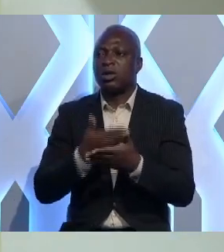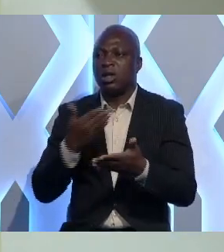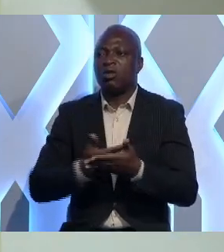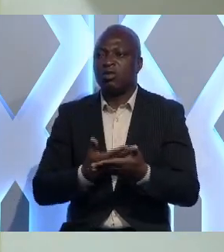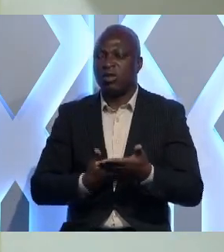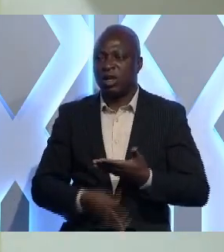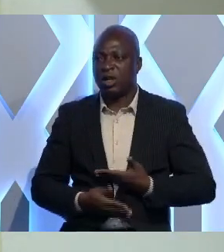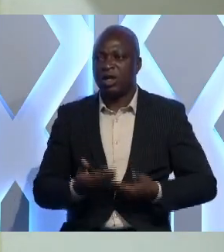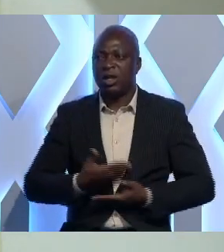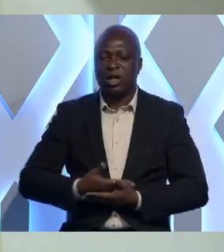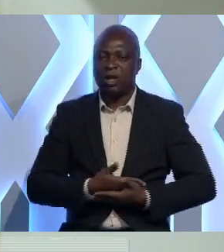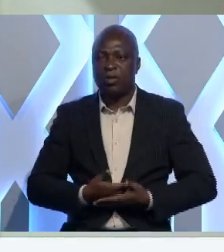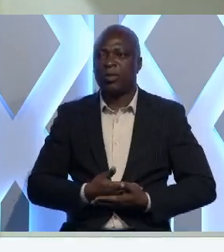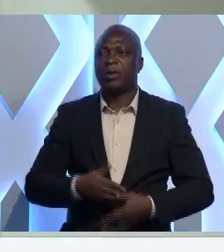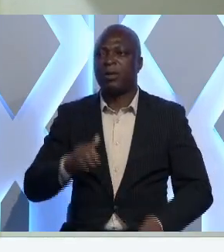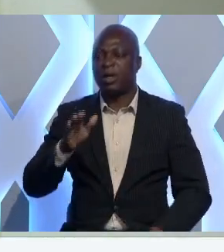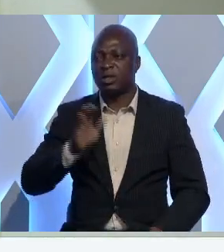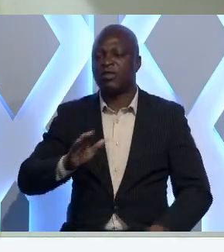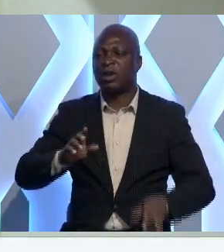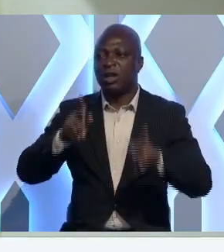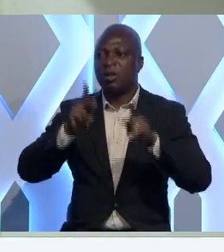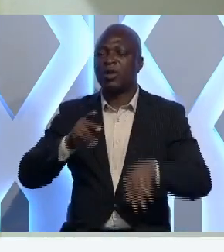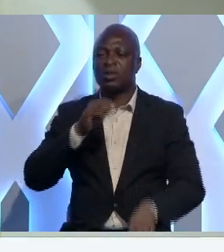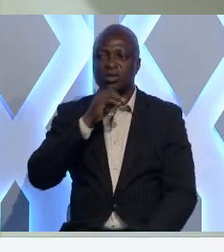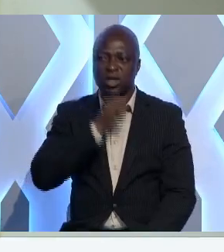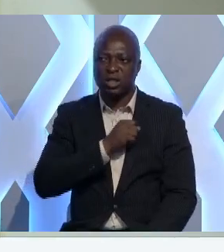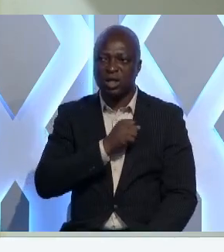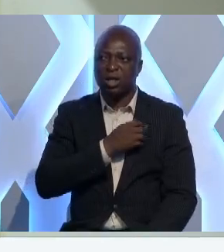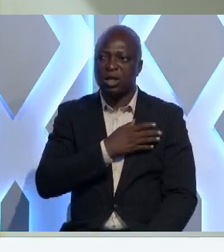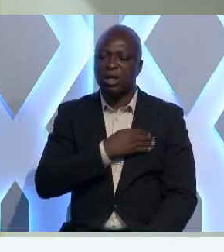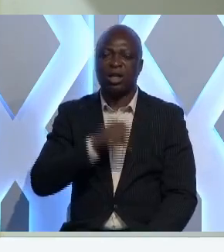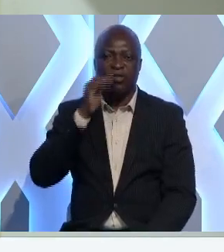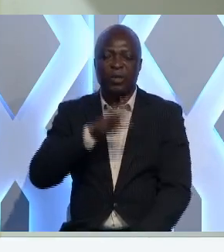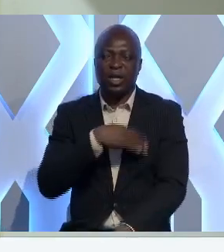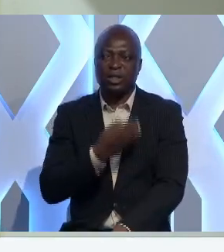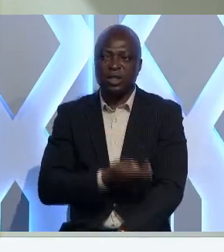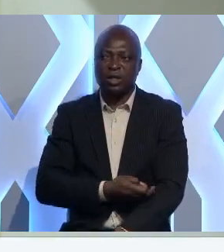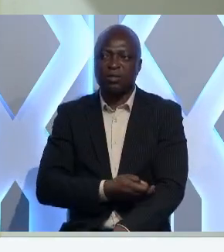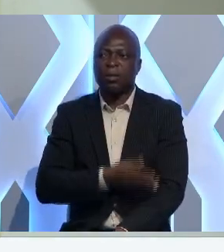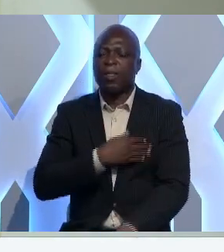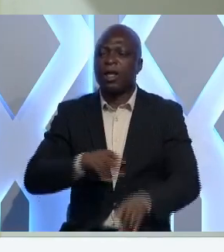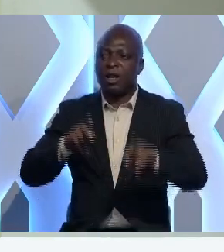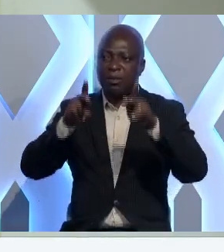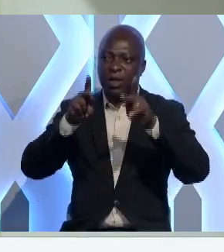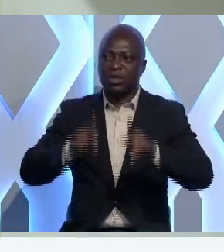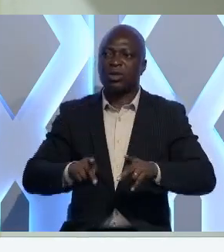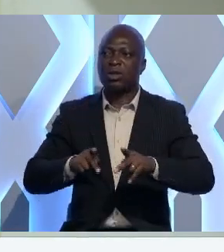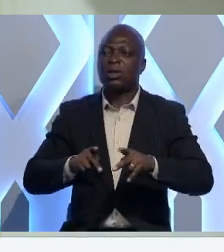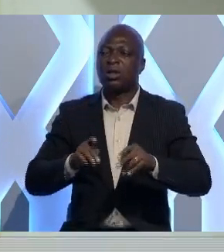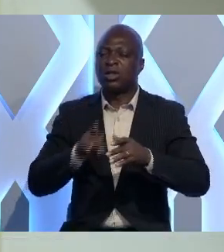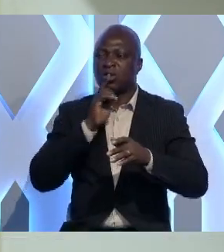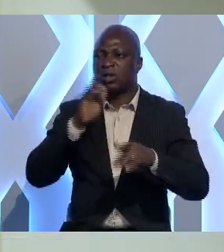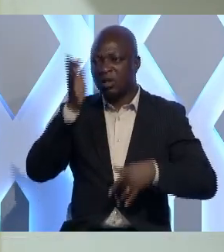les nourrissants, les enfants, les personnes âgées et les femmes enceintes et les personnes atteintes de